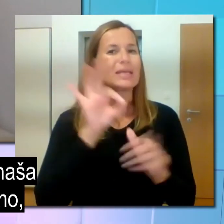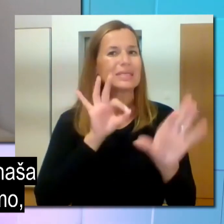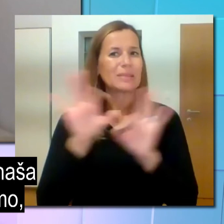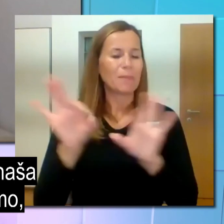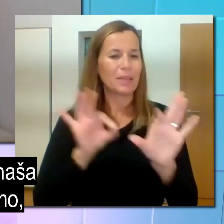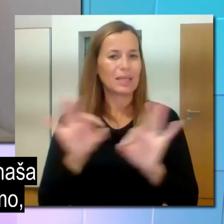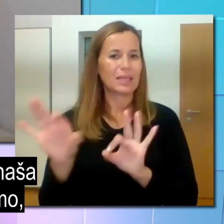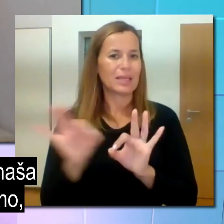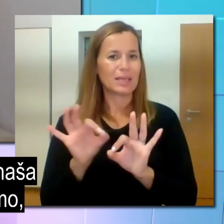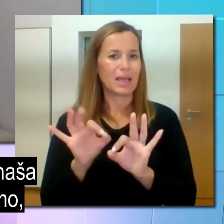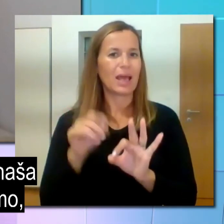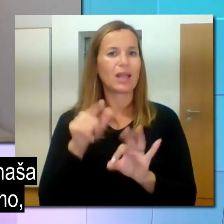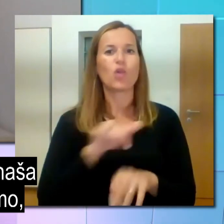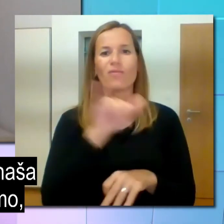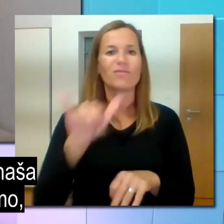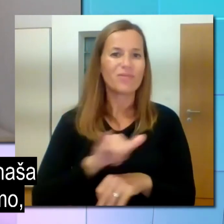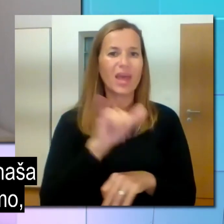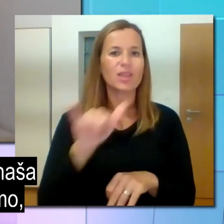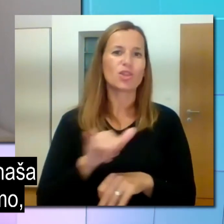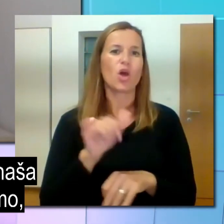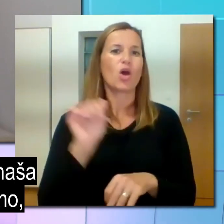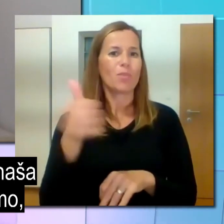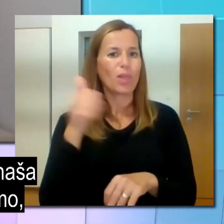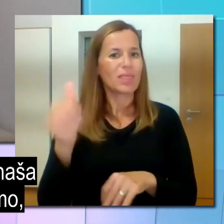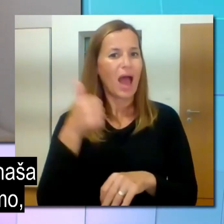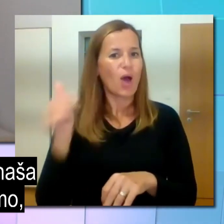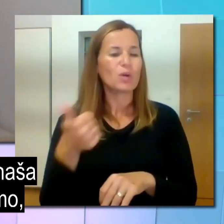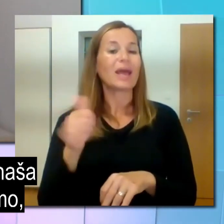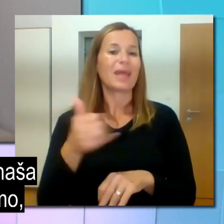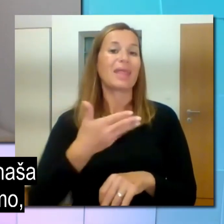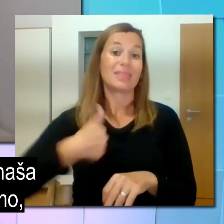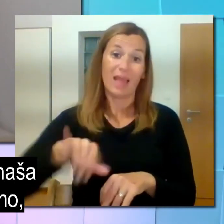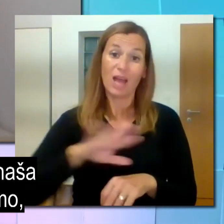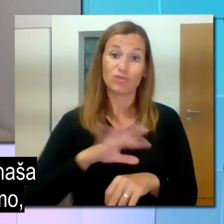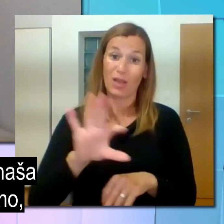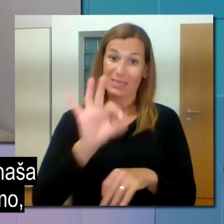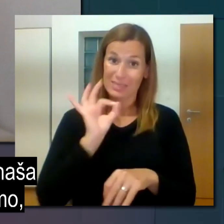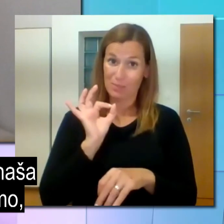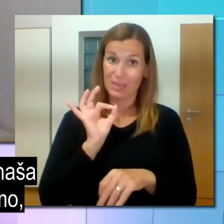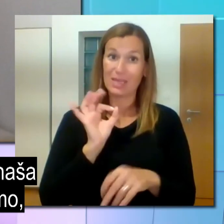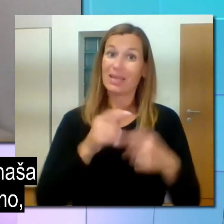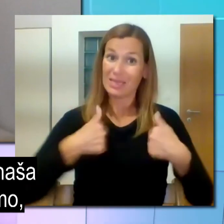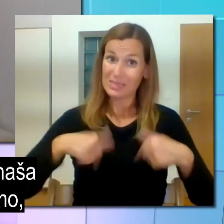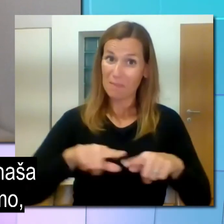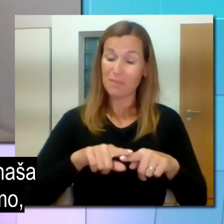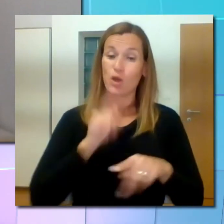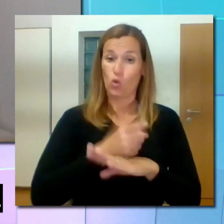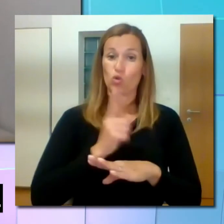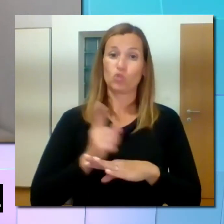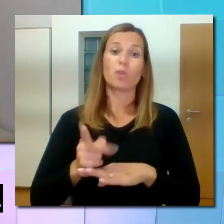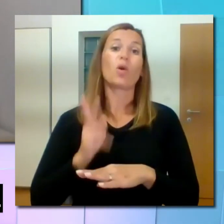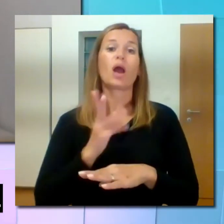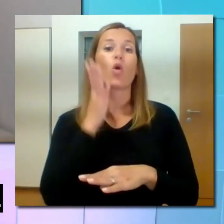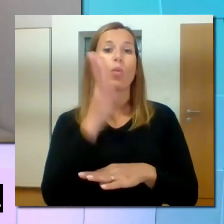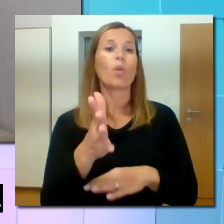izbere, ki vedno pač ponavlja, da je naša izbira, da se mi odločamo,